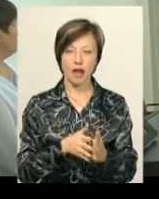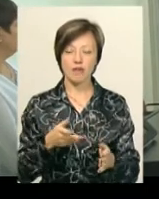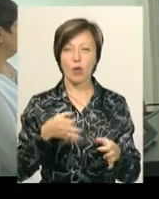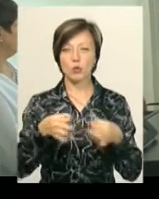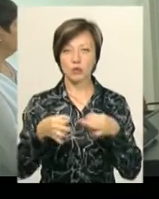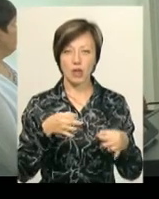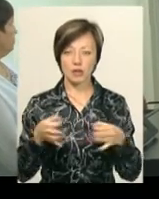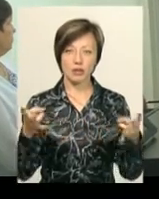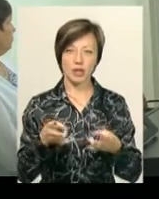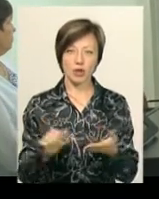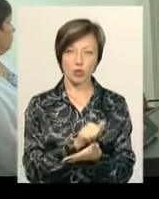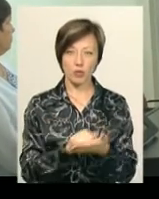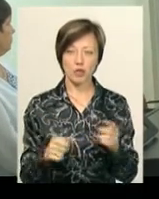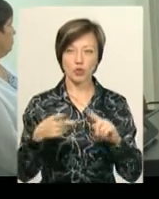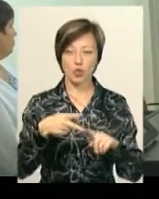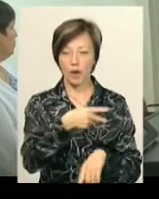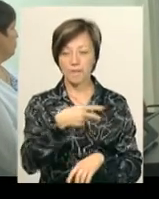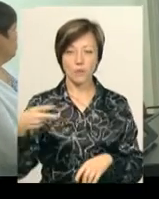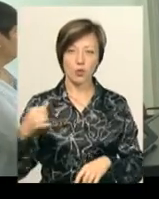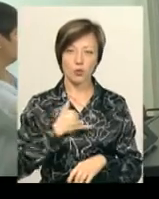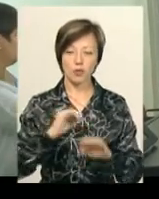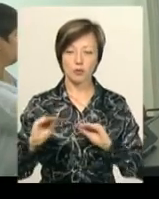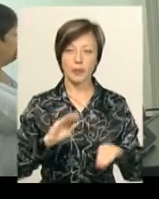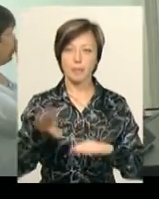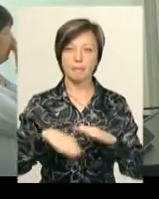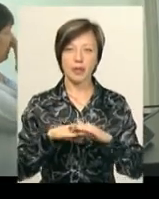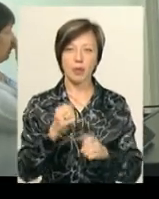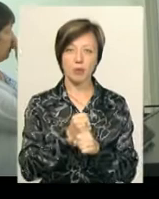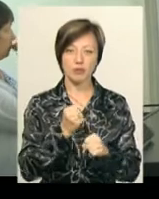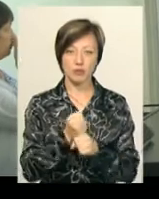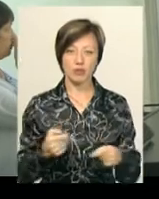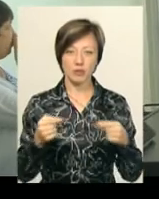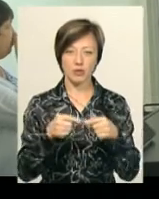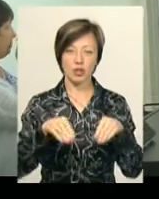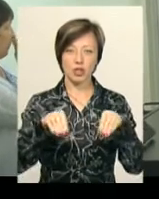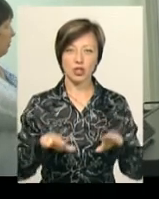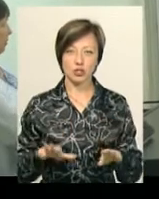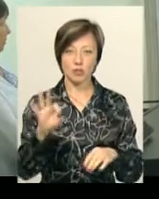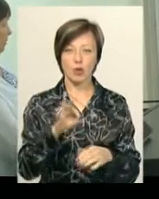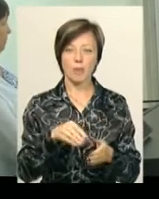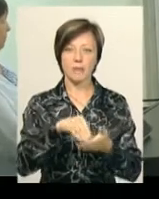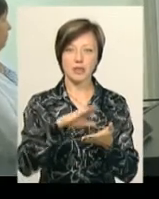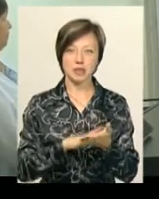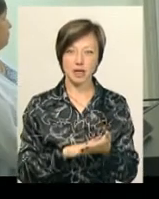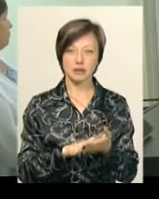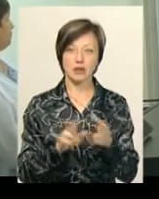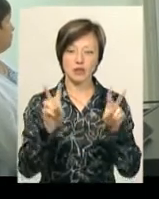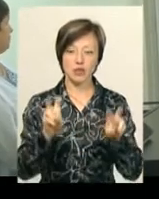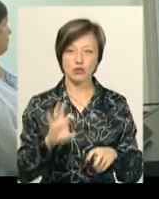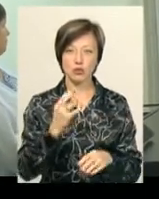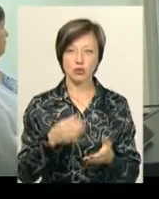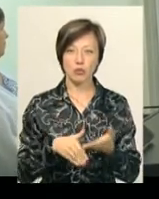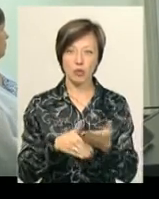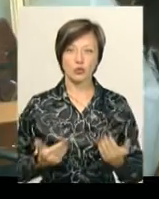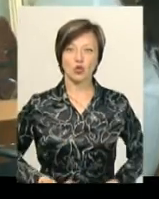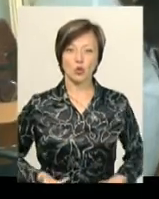консультації, необхідні документи. Другий поверх в нас облаштований під опрацювання, відповідно, обше винесення рішень щодо призначення усіх видів соціальних допомог та